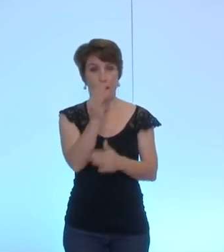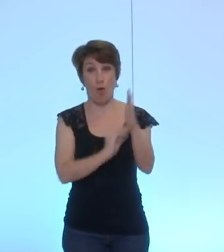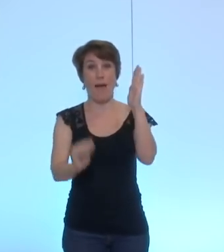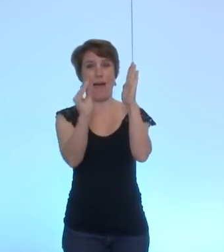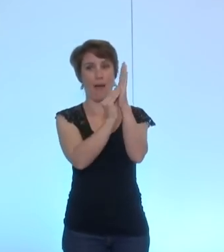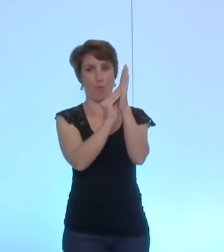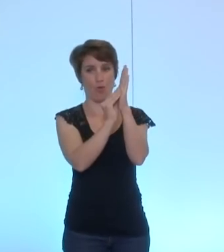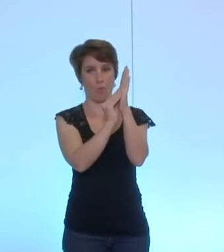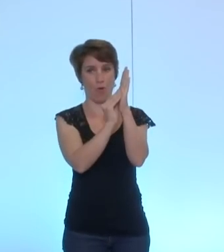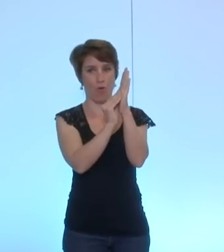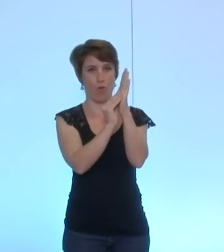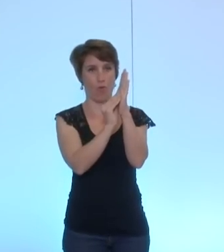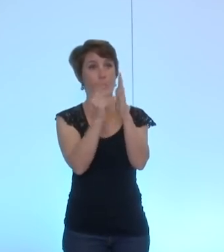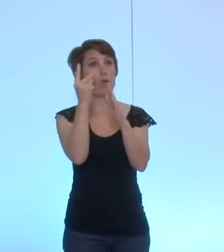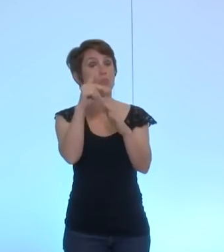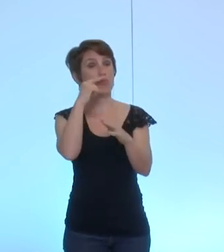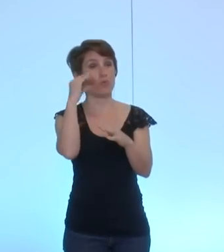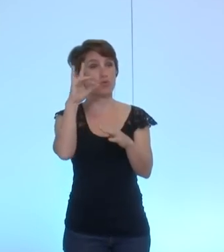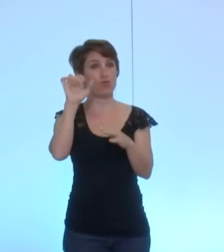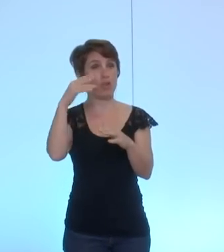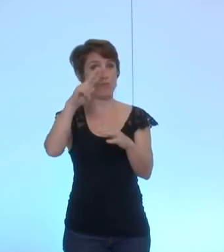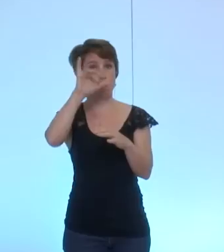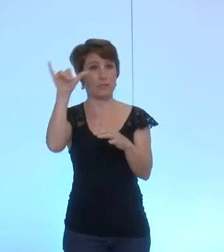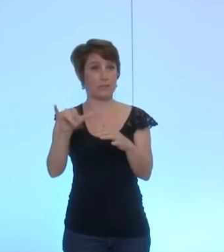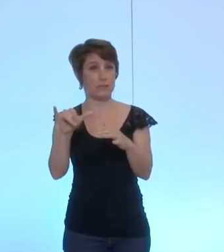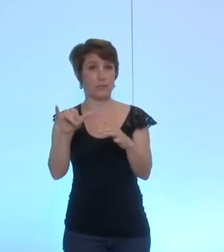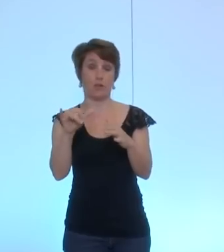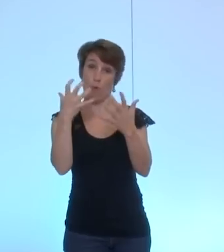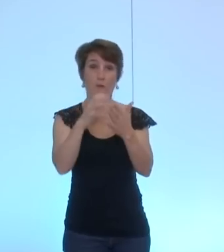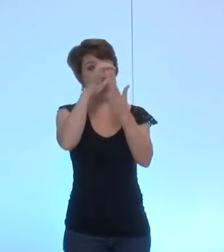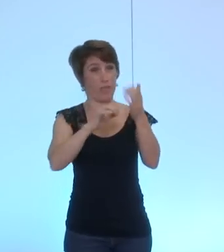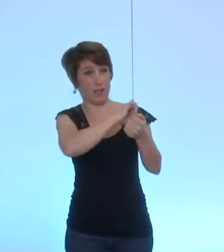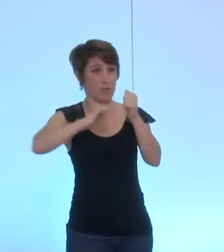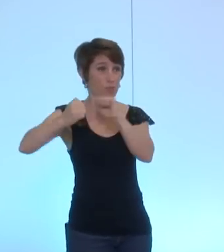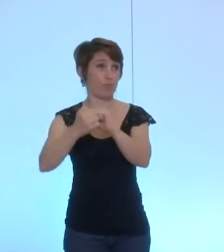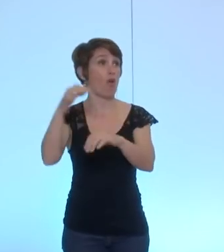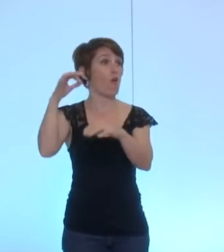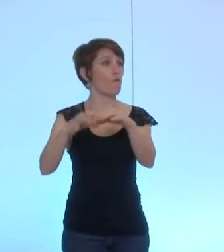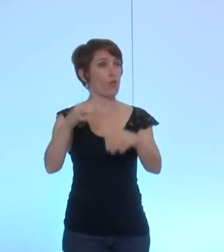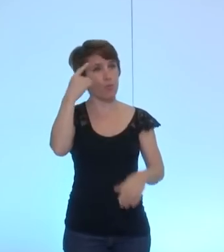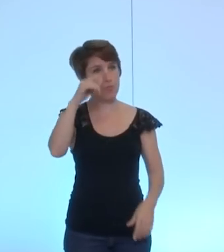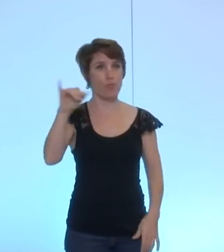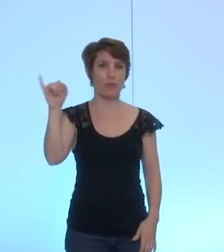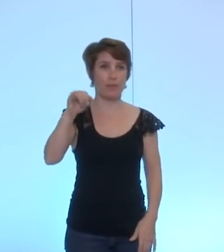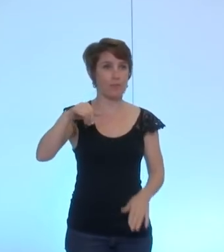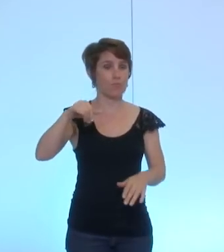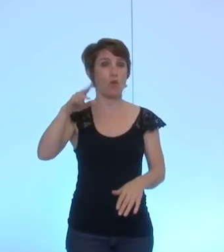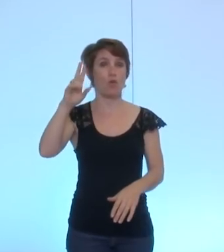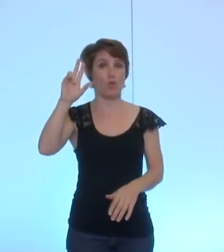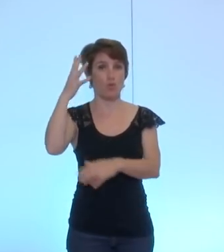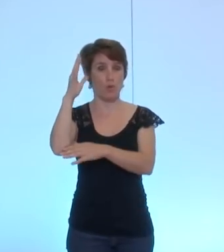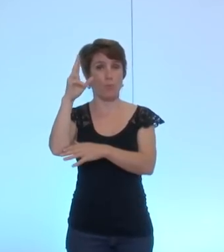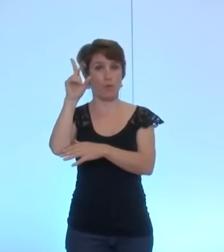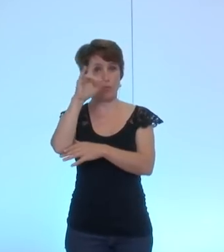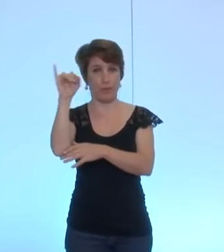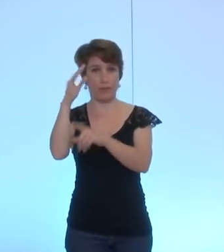porté par monsieur Chamussy qui est pour le groupe UMP UDI et société civile